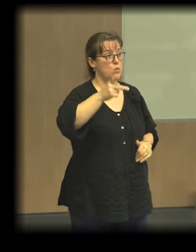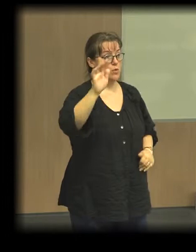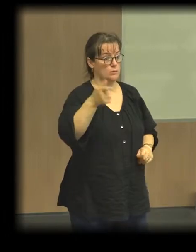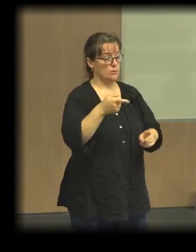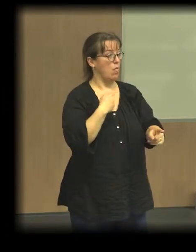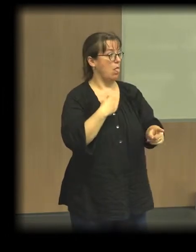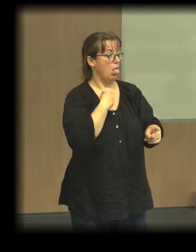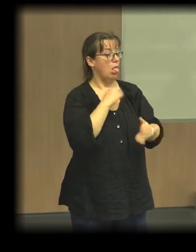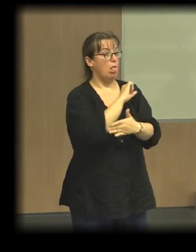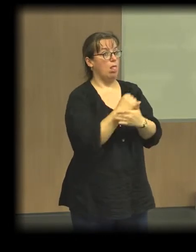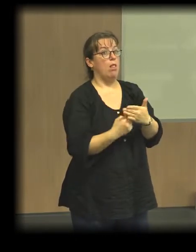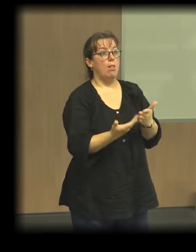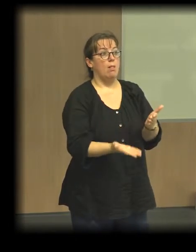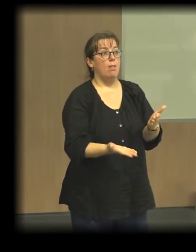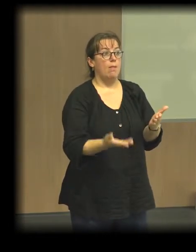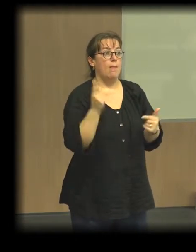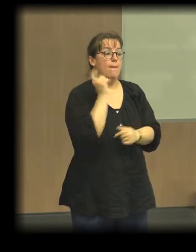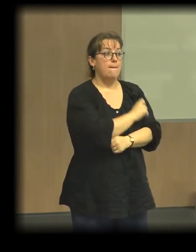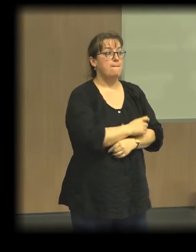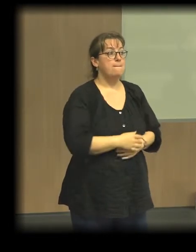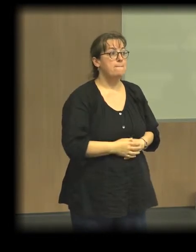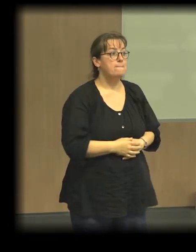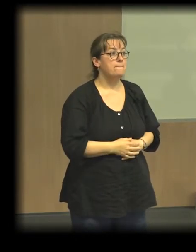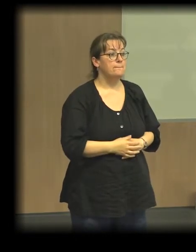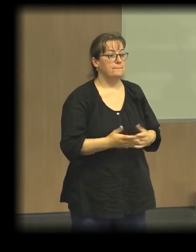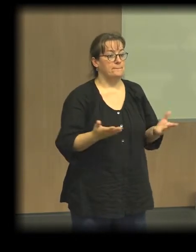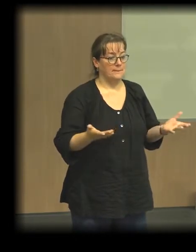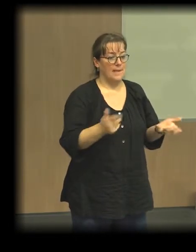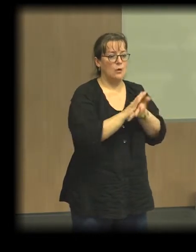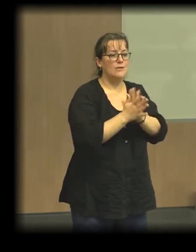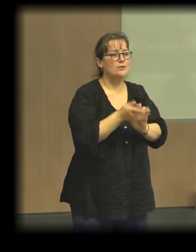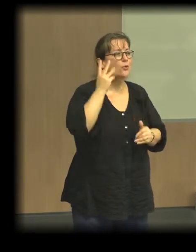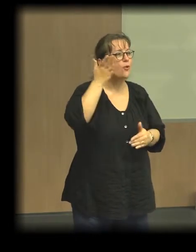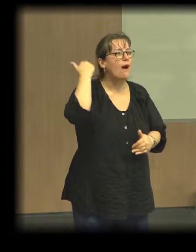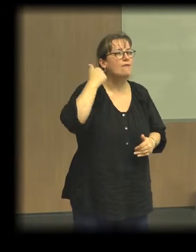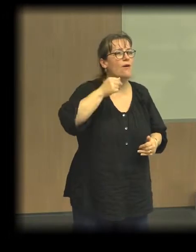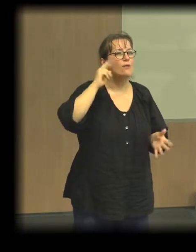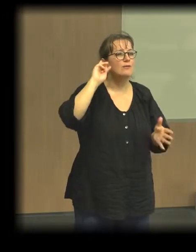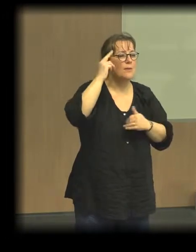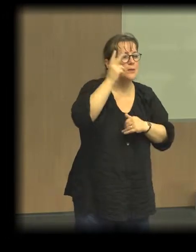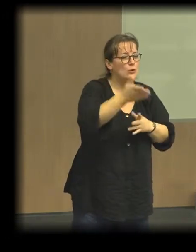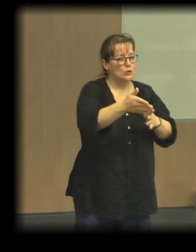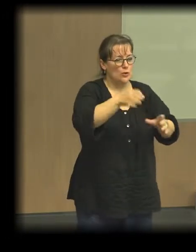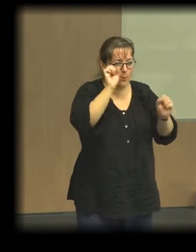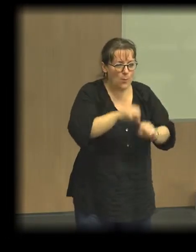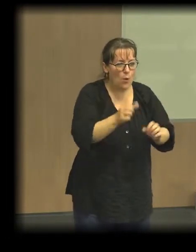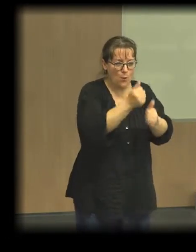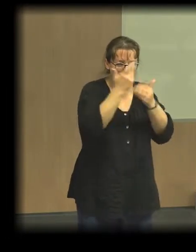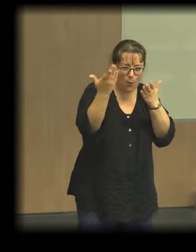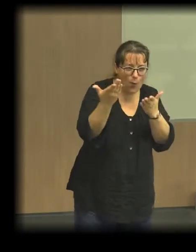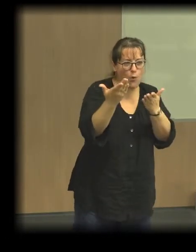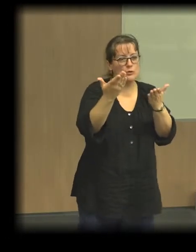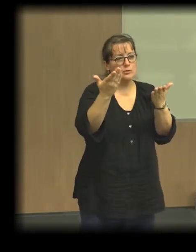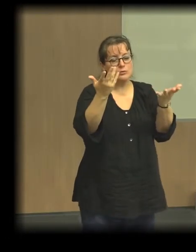diminuent finalement les possibilités qui étaient propres aux associations. On l'a vu récemment à travers